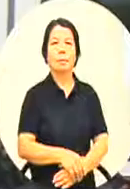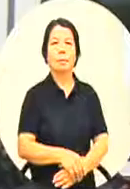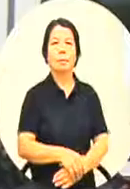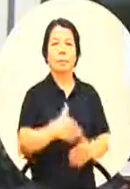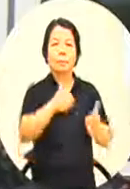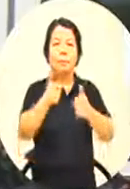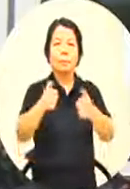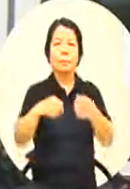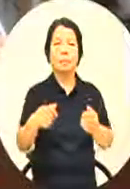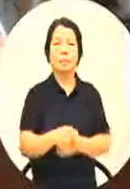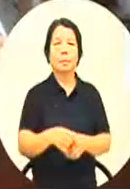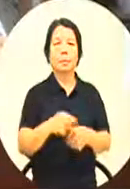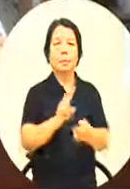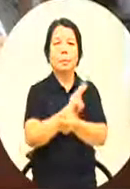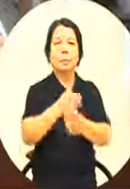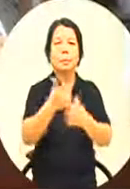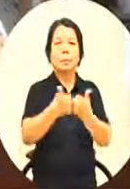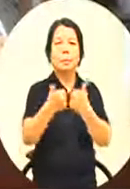谢谢演艺员